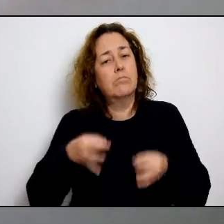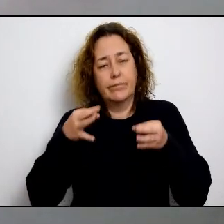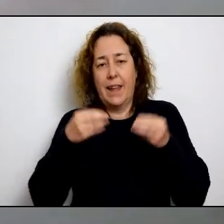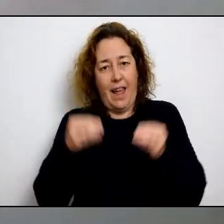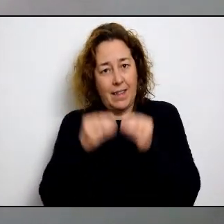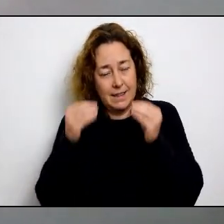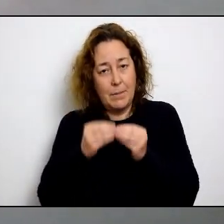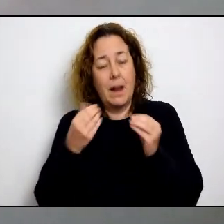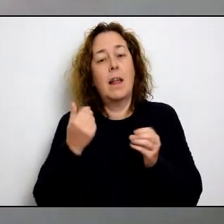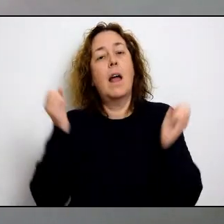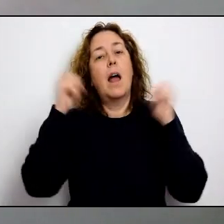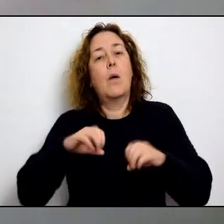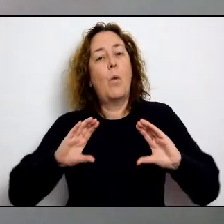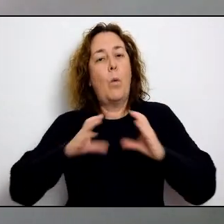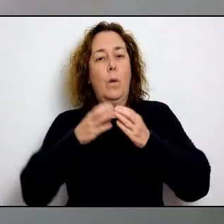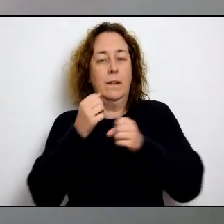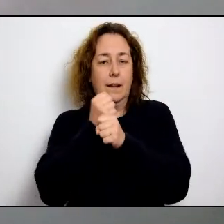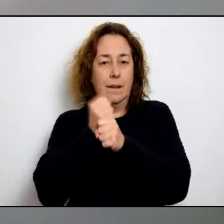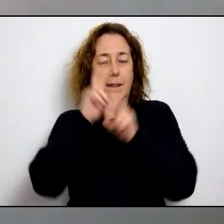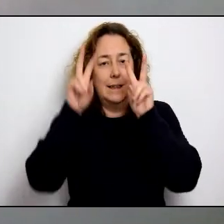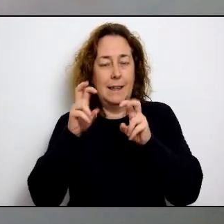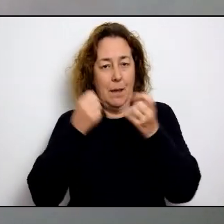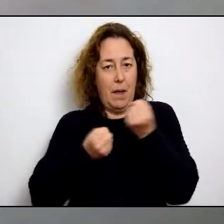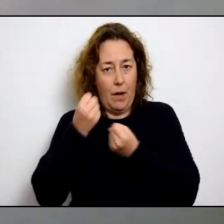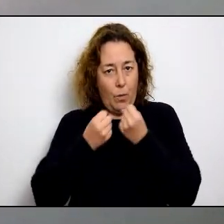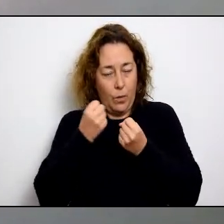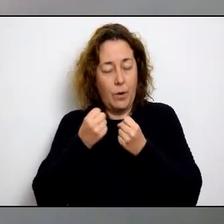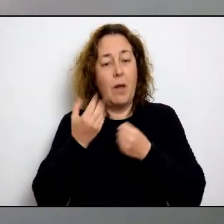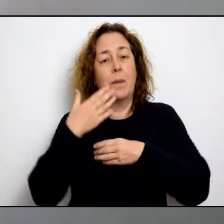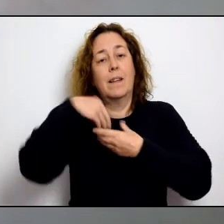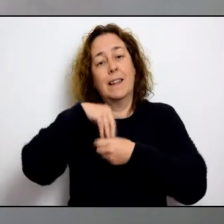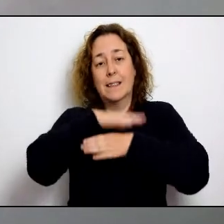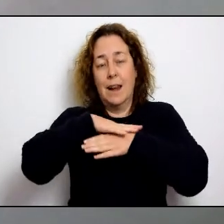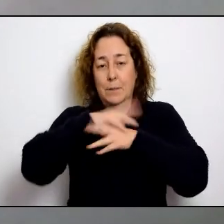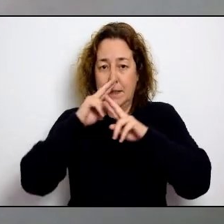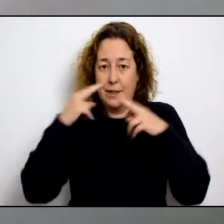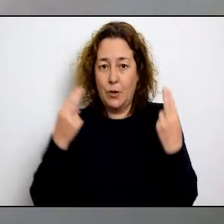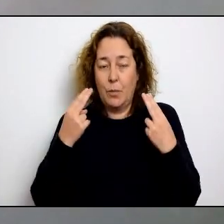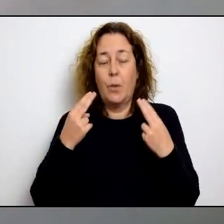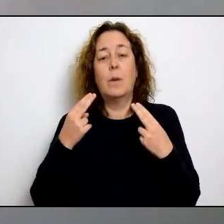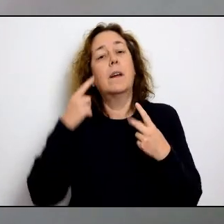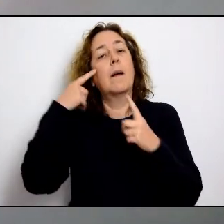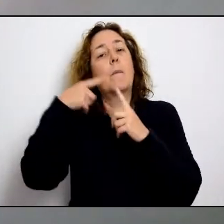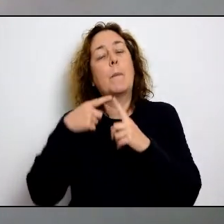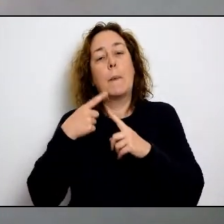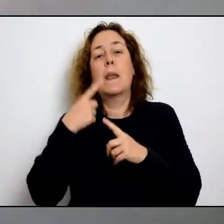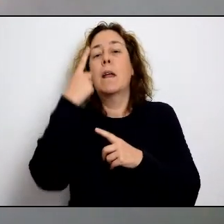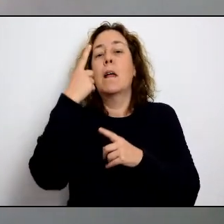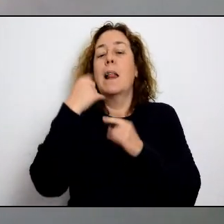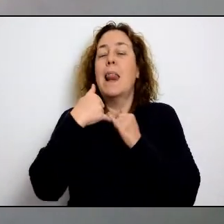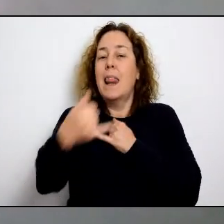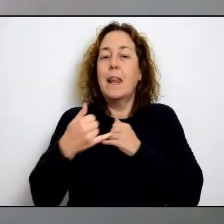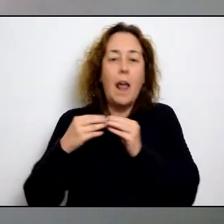des de la Junta de Baldes ahir que també vam poder tenir una reunió com mantenim cada setmana vam acordar una unitat de feina en matèria